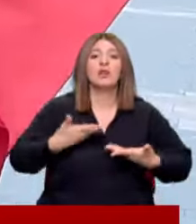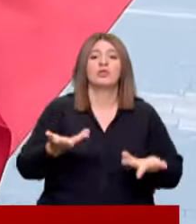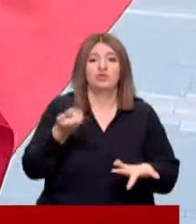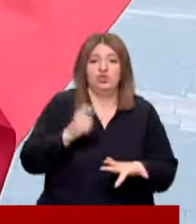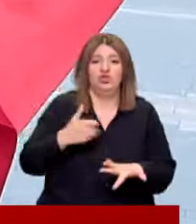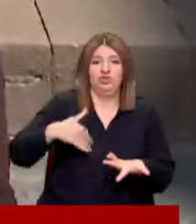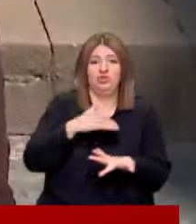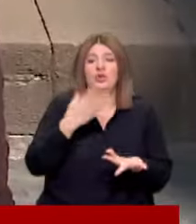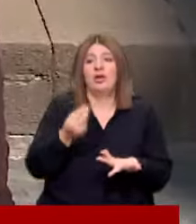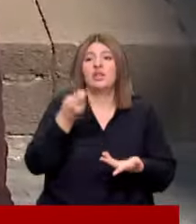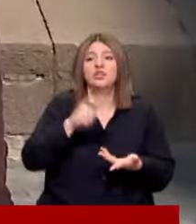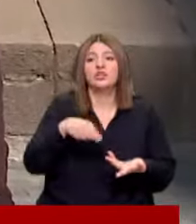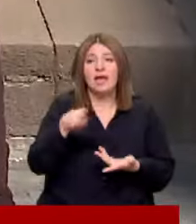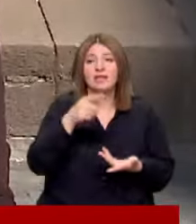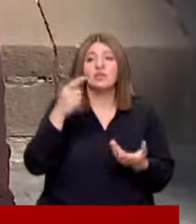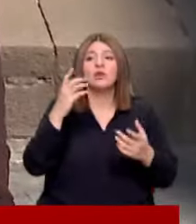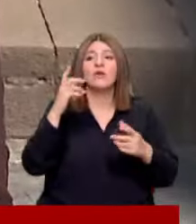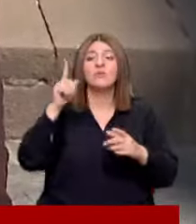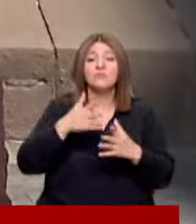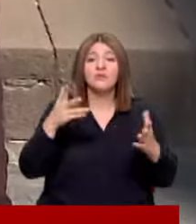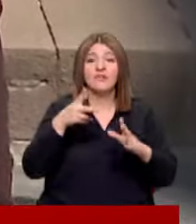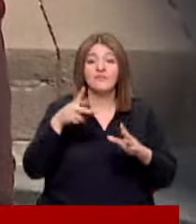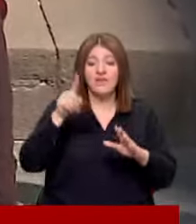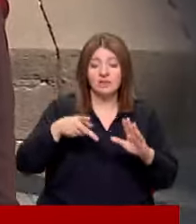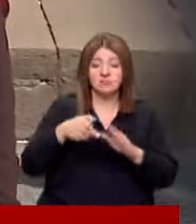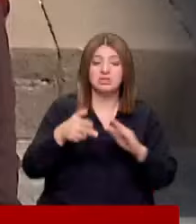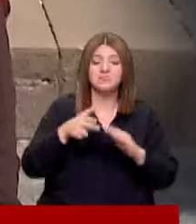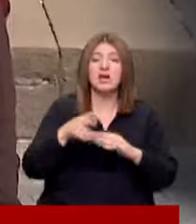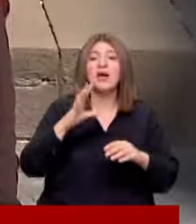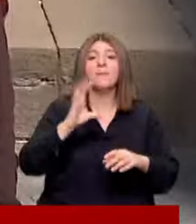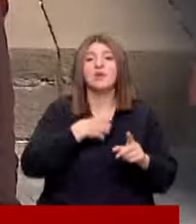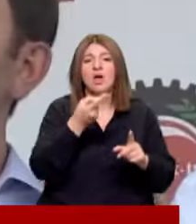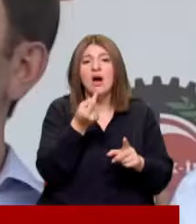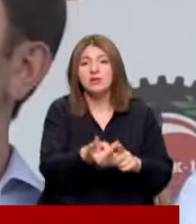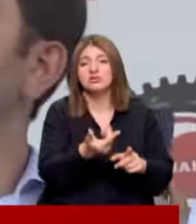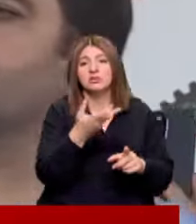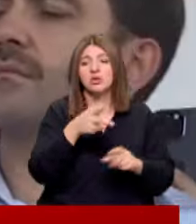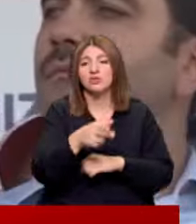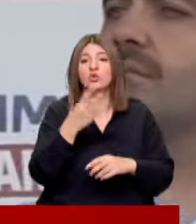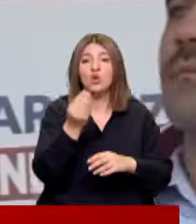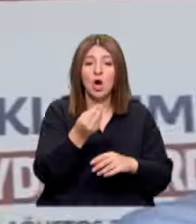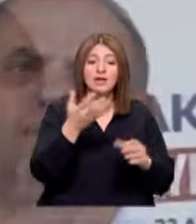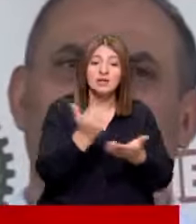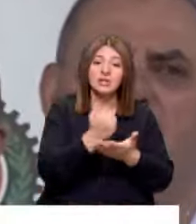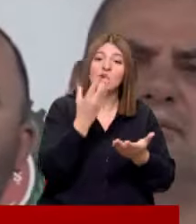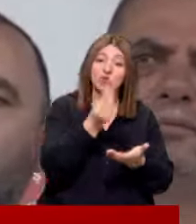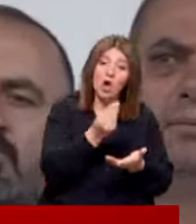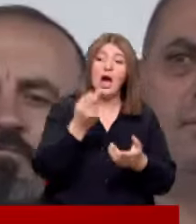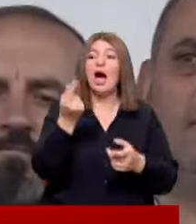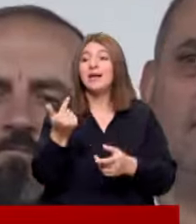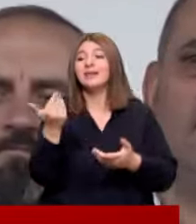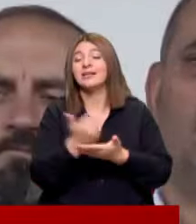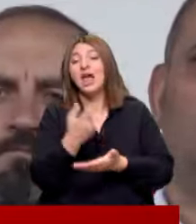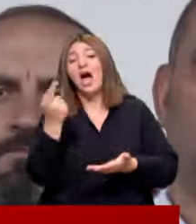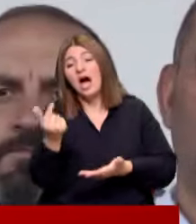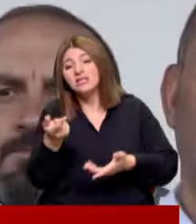biz İşçiler olarak İşçilerden büyük vergi oranları kesilirken patronlardan çok küçük vergiler alınıyor Çok kazanan çok, az kazanan